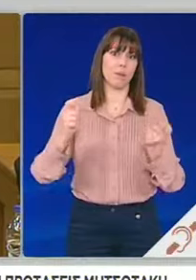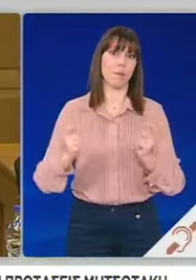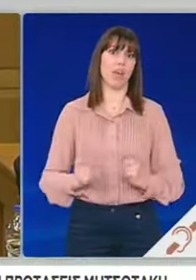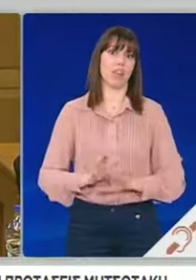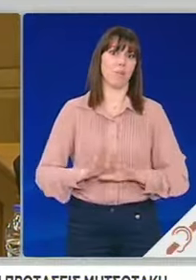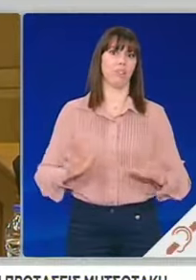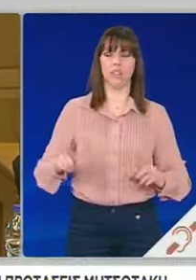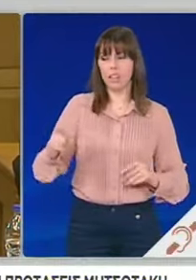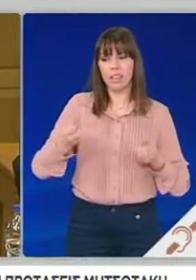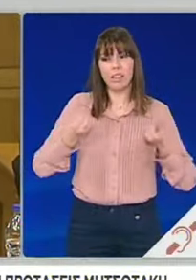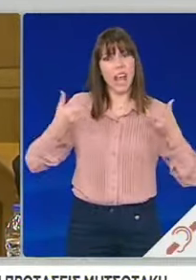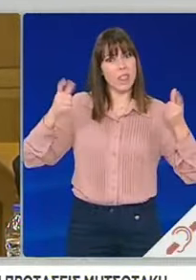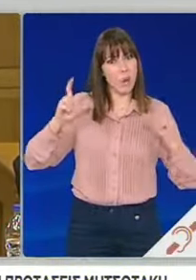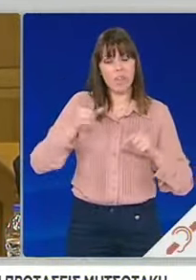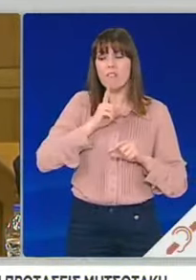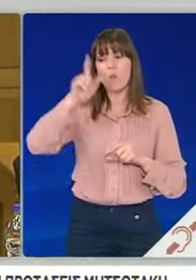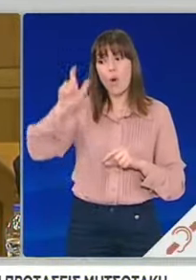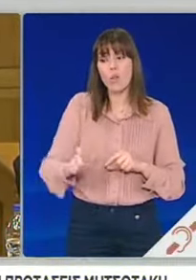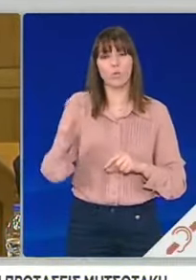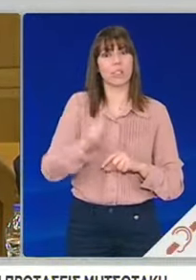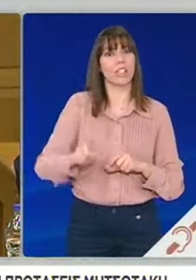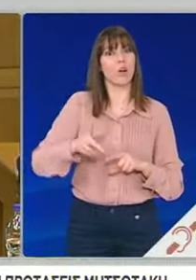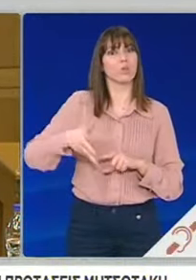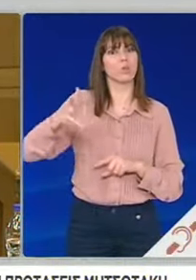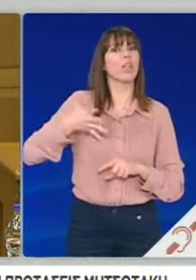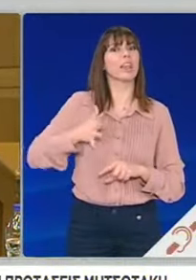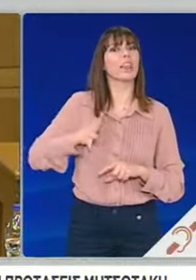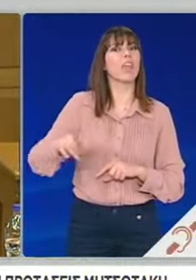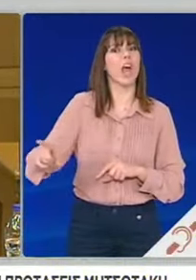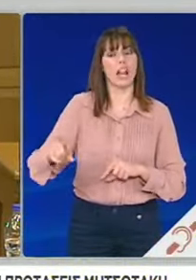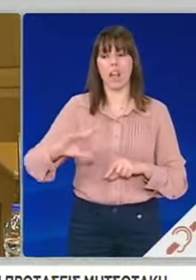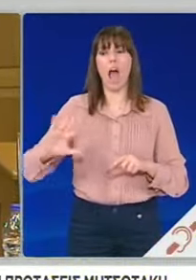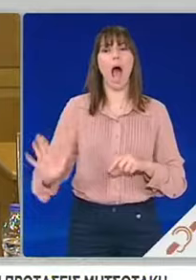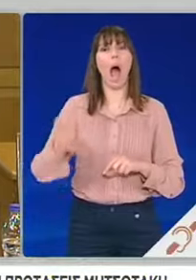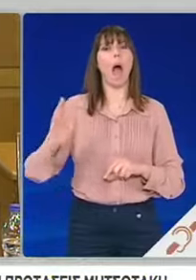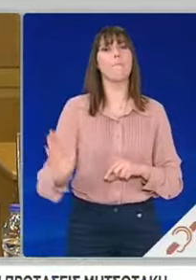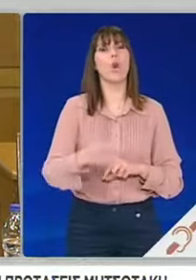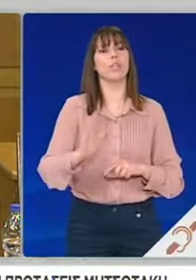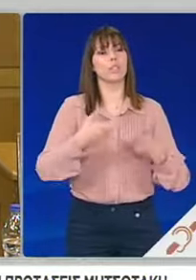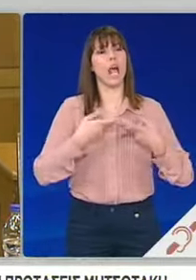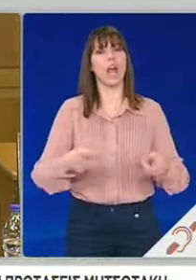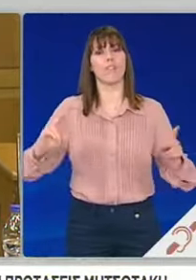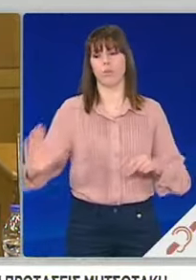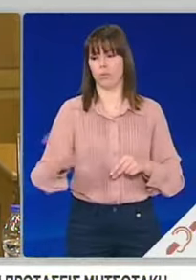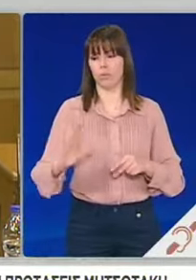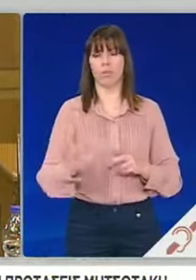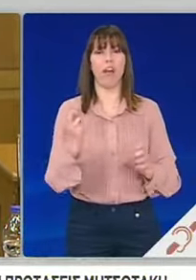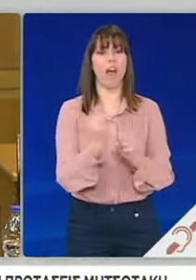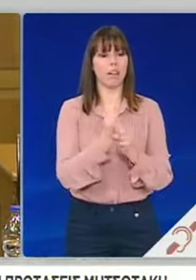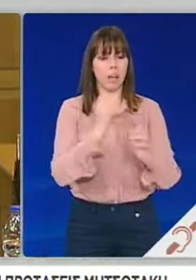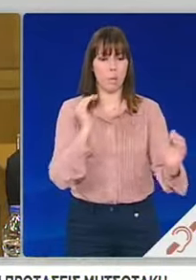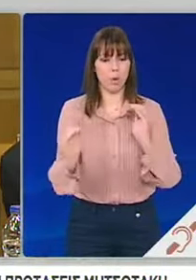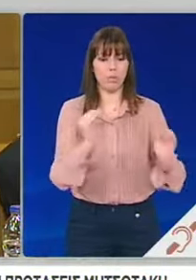αξιωματικής αντιπολίτευσης και του κυρίου Μητσοτάκη είναι η απελευθέρωση των απολύσεων, η κατάργηση της προστασίας στην εργασία